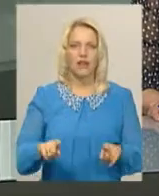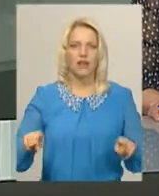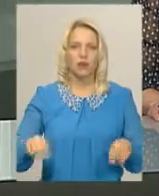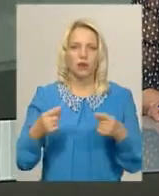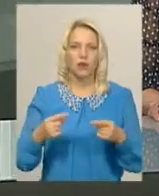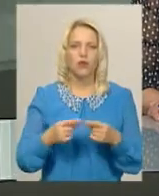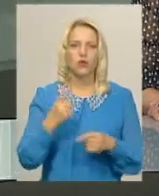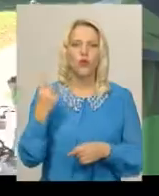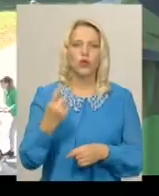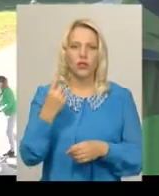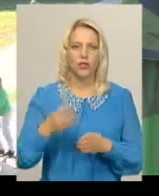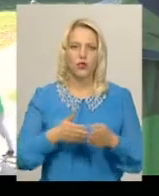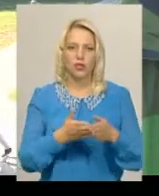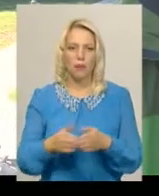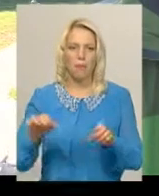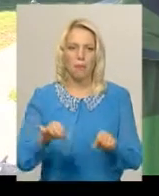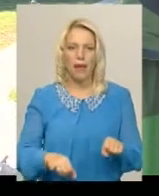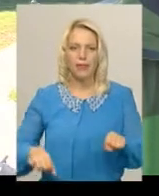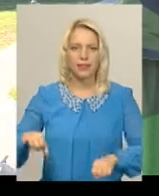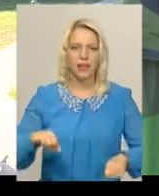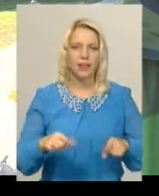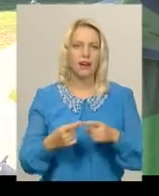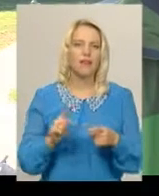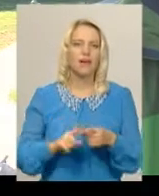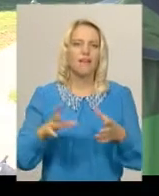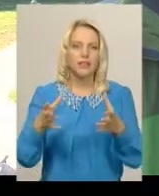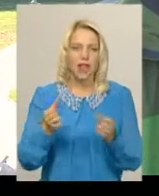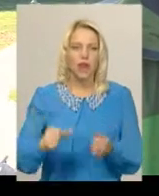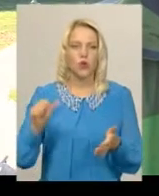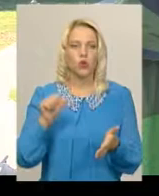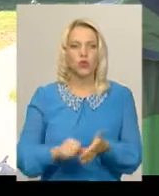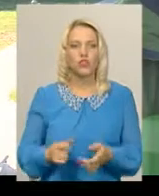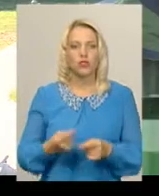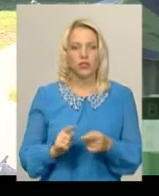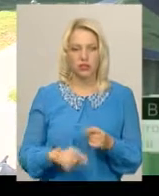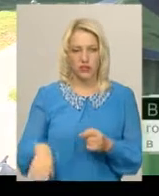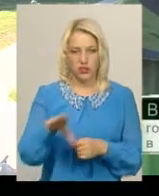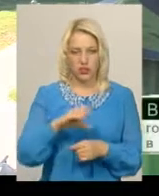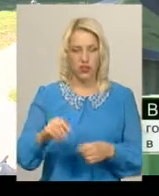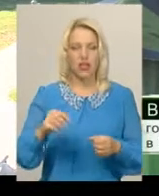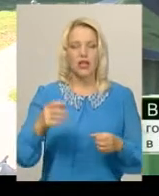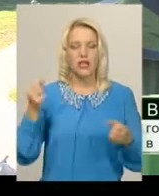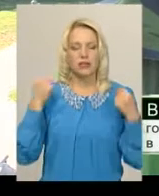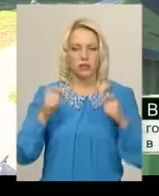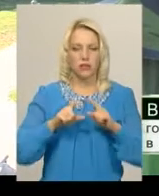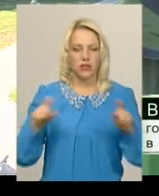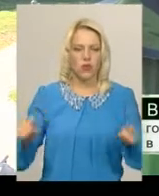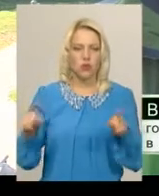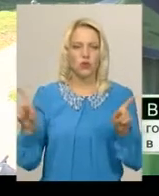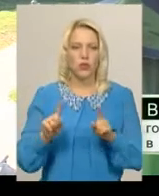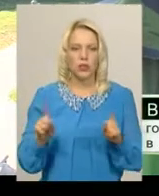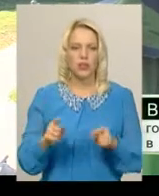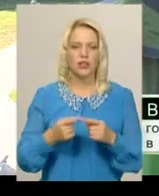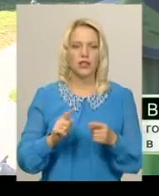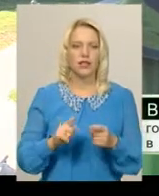і каноє. Взяли участь у тих змаганнях всі наші ДЮСШ, де культивуються висловання на байдарках і